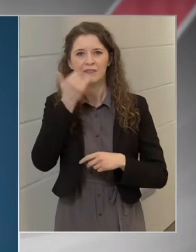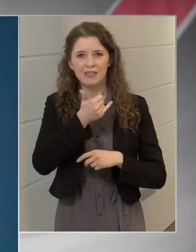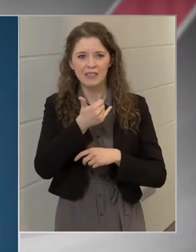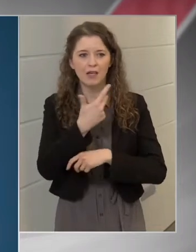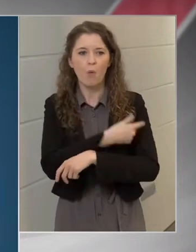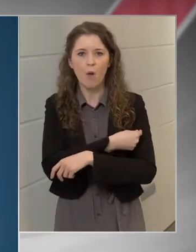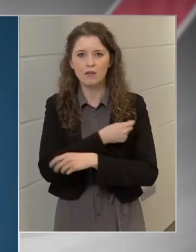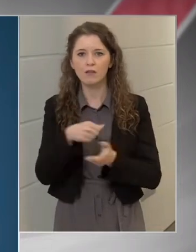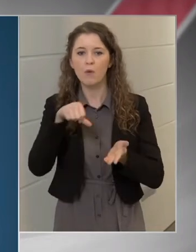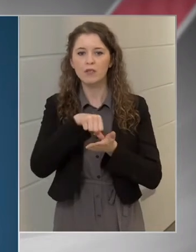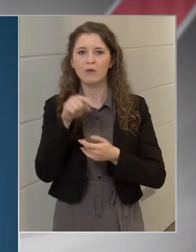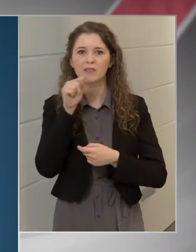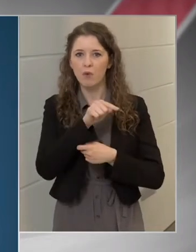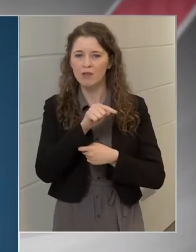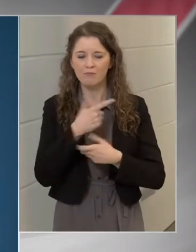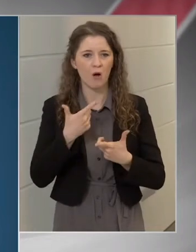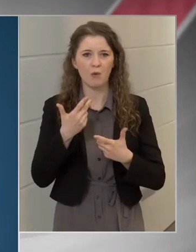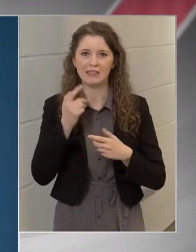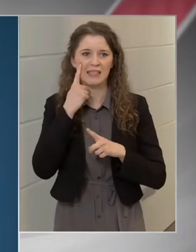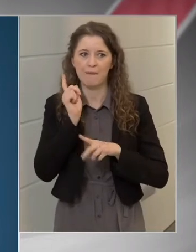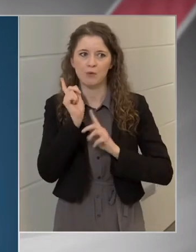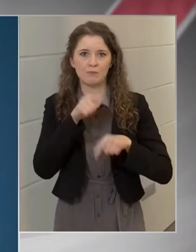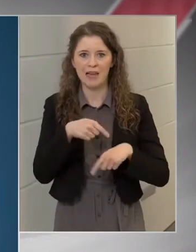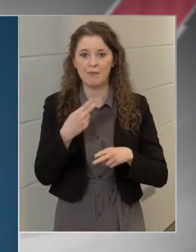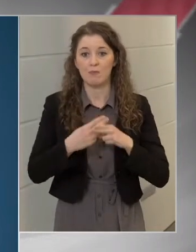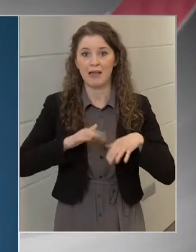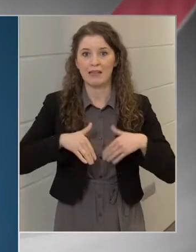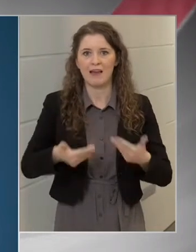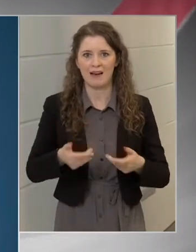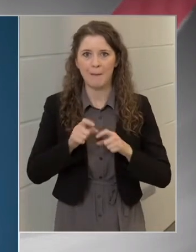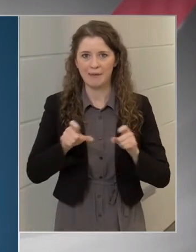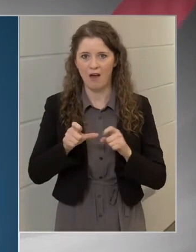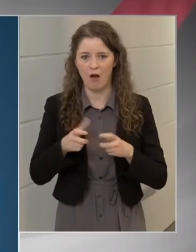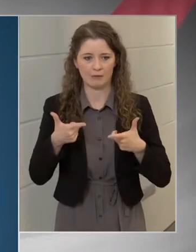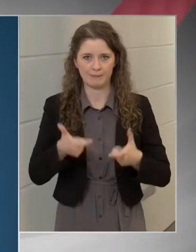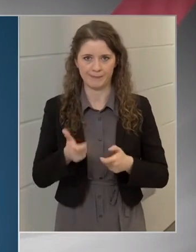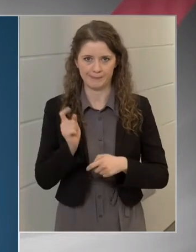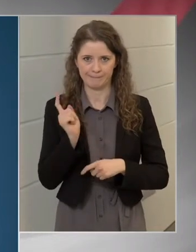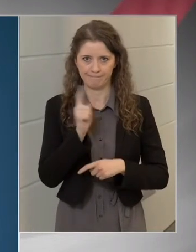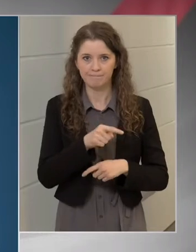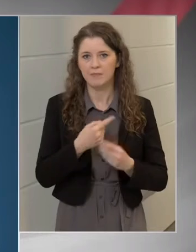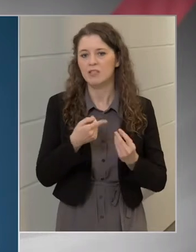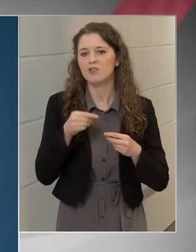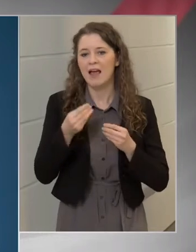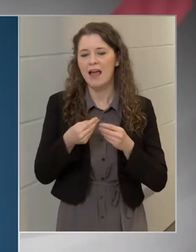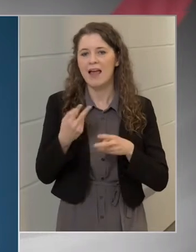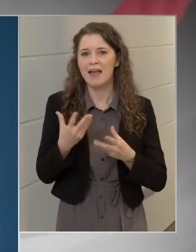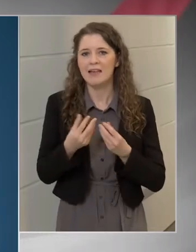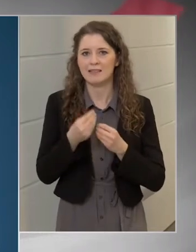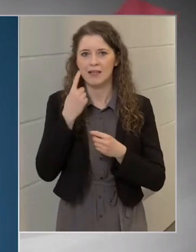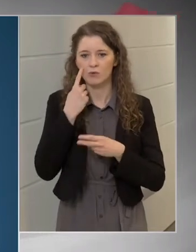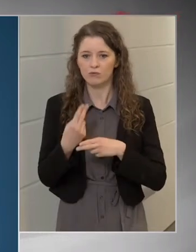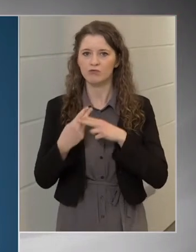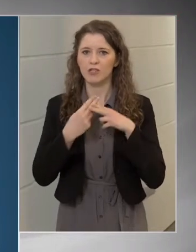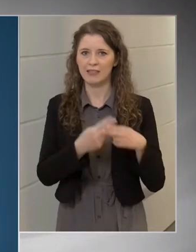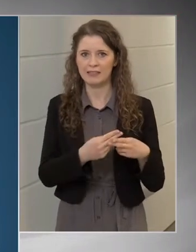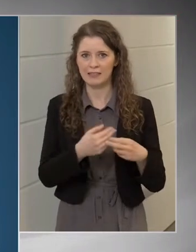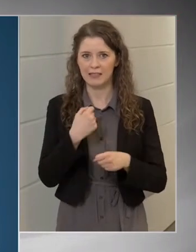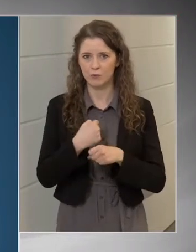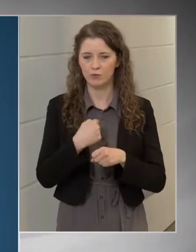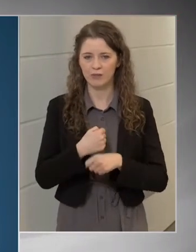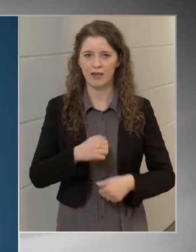hogy nem tud megjelenni a betegsége miatt, hiszen ezzel is segíti a munkát. Egy másik